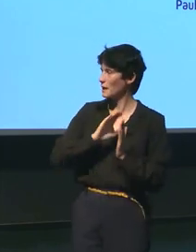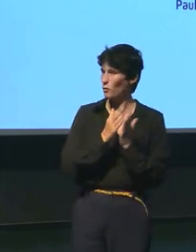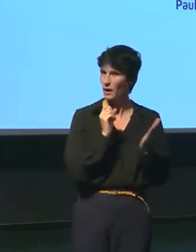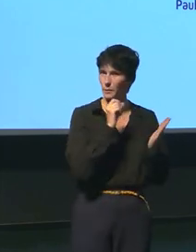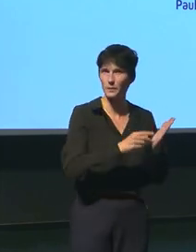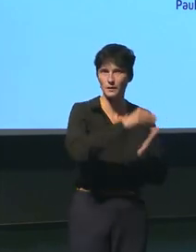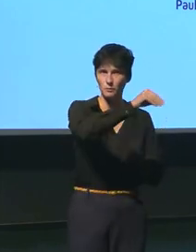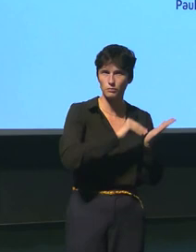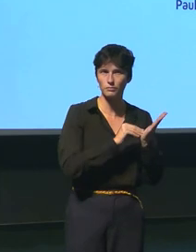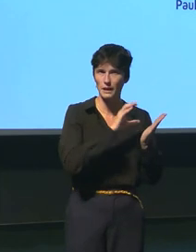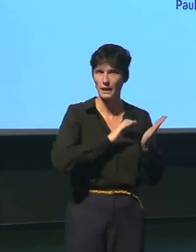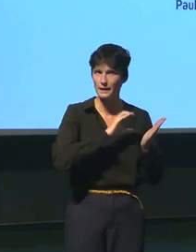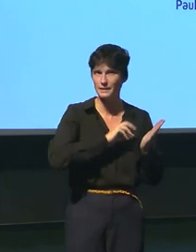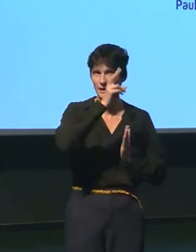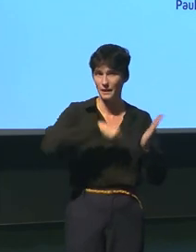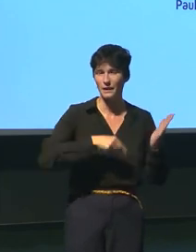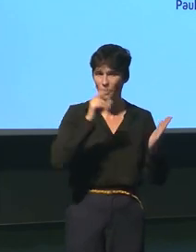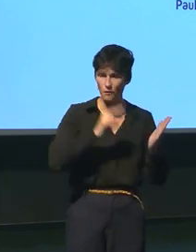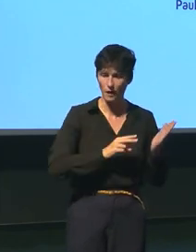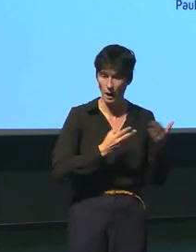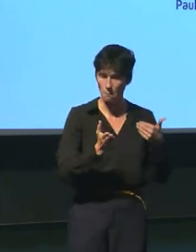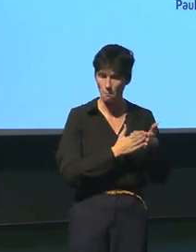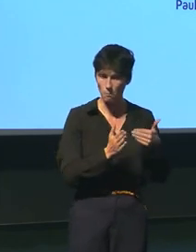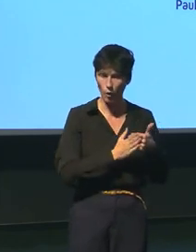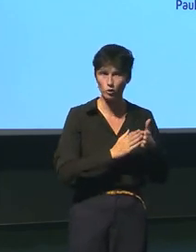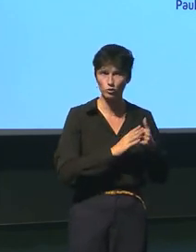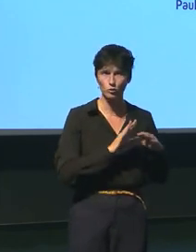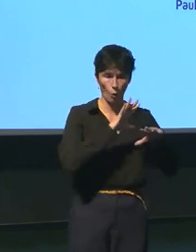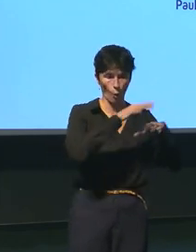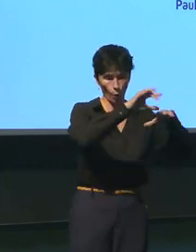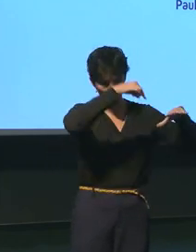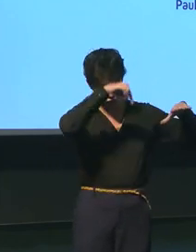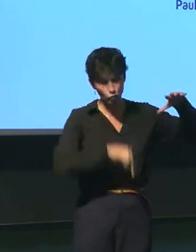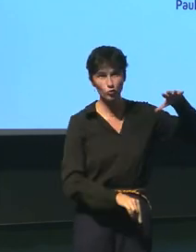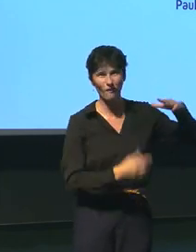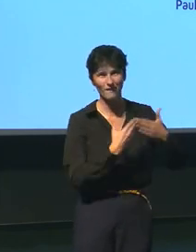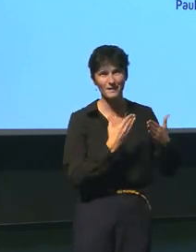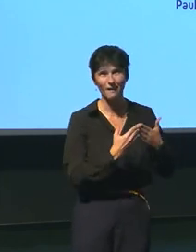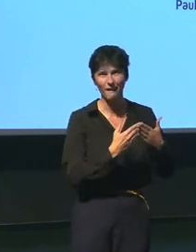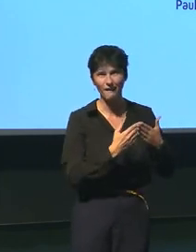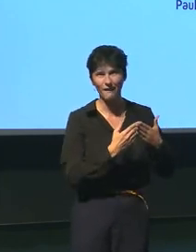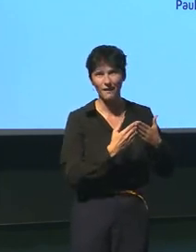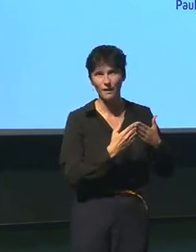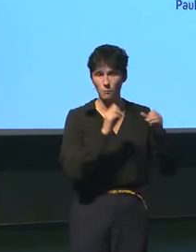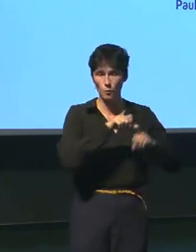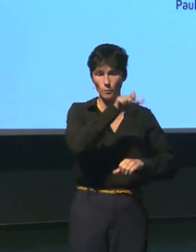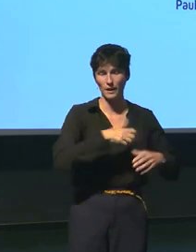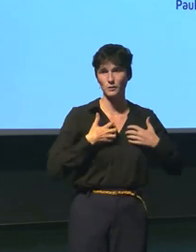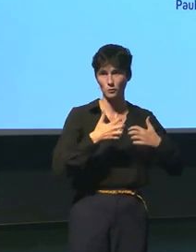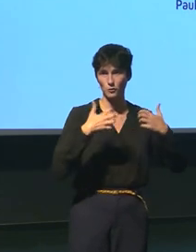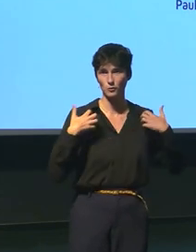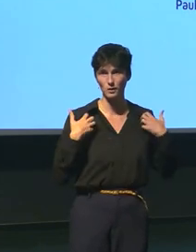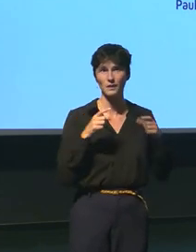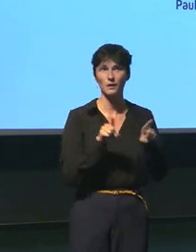'iconographie est identique c'est-à sous les os d'Henri de la Blanchère Henri de la Blanchelle un scientifique mais qui